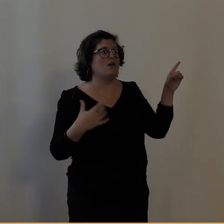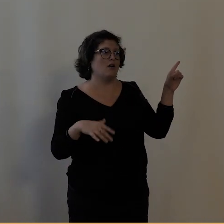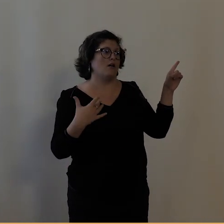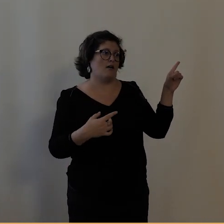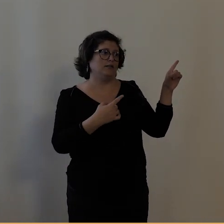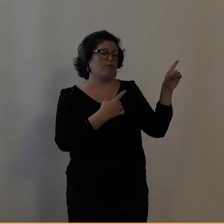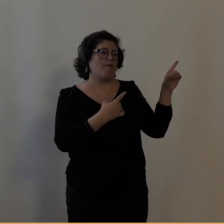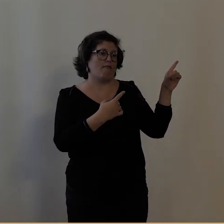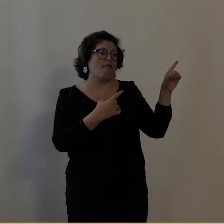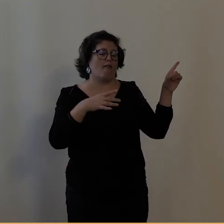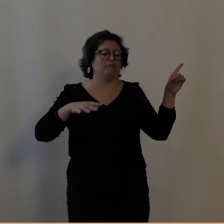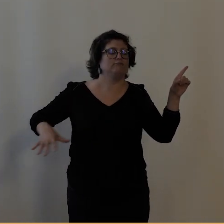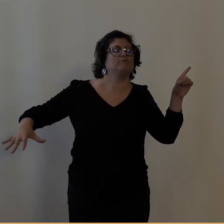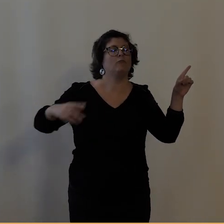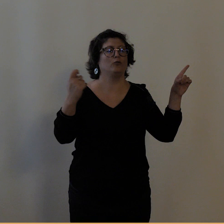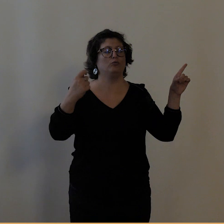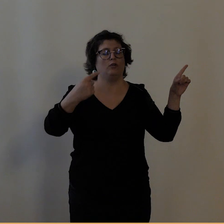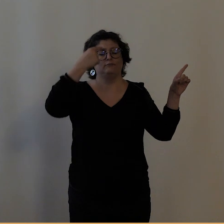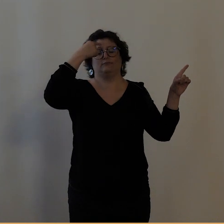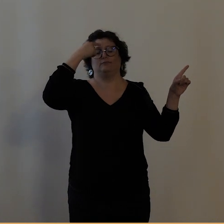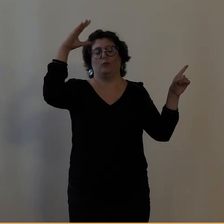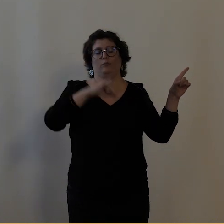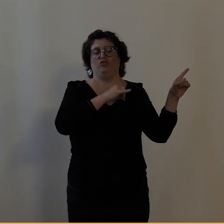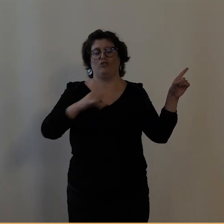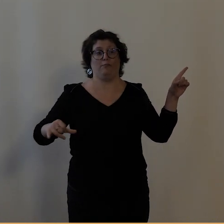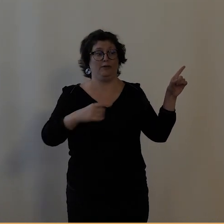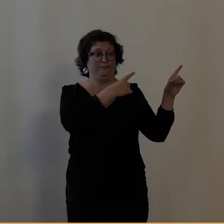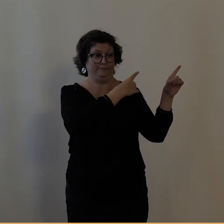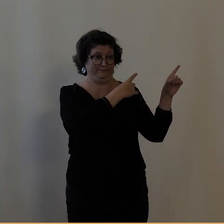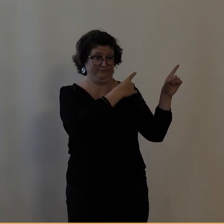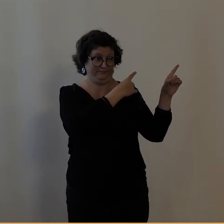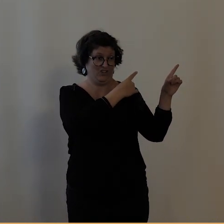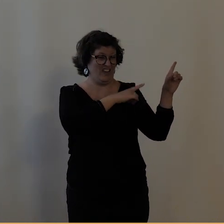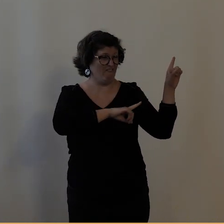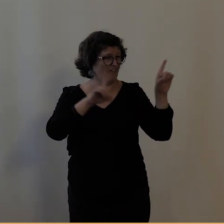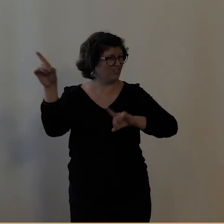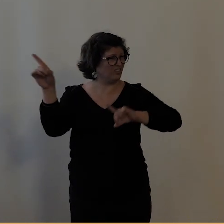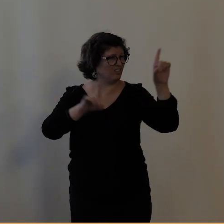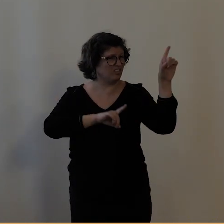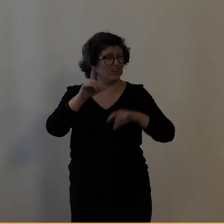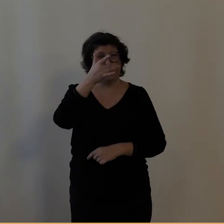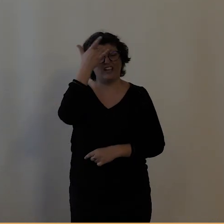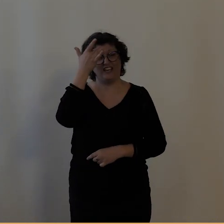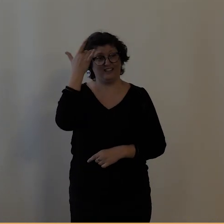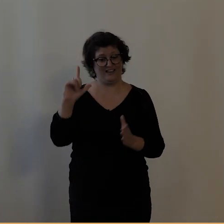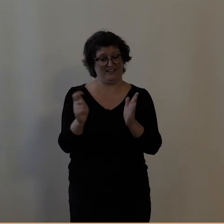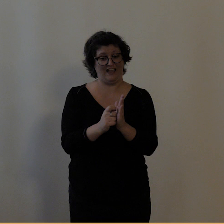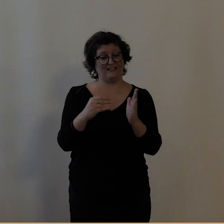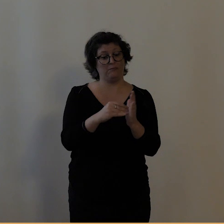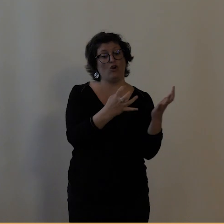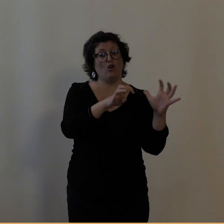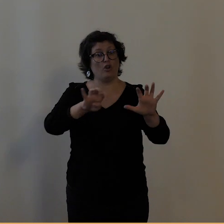locale. C'est les grandes fêtes d'été de 1908